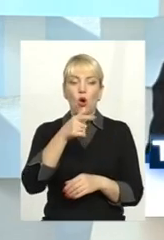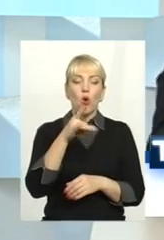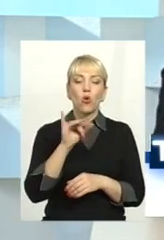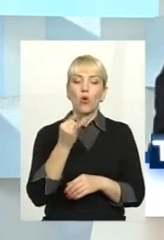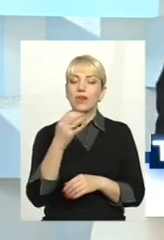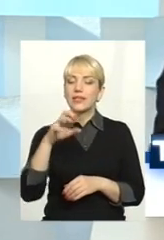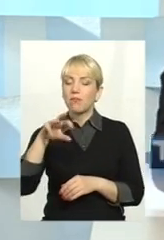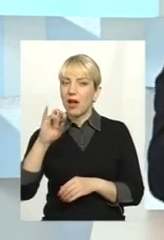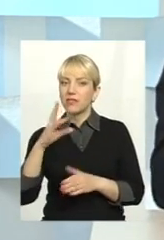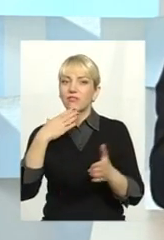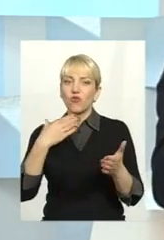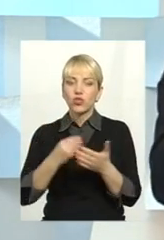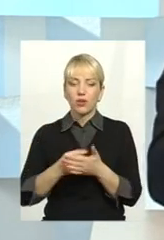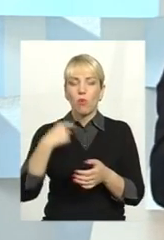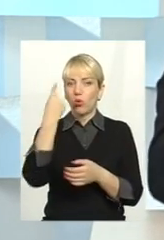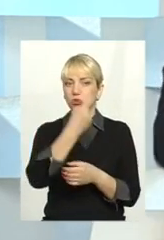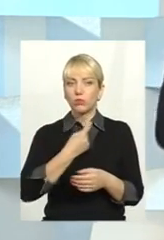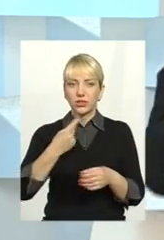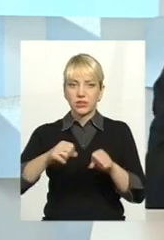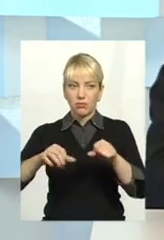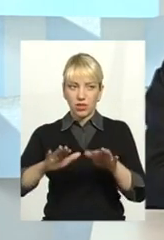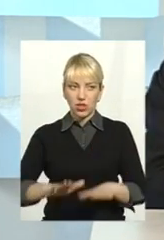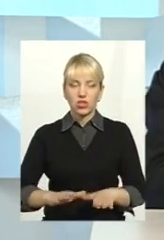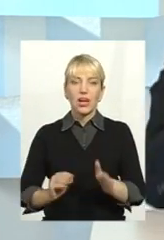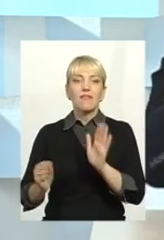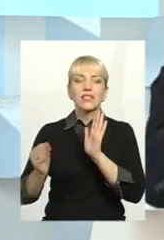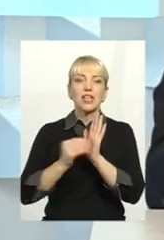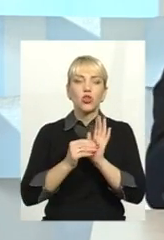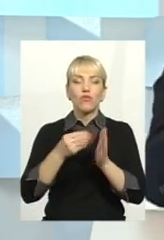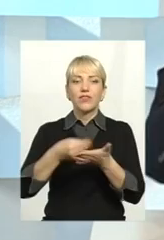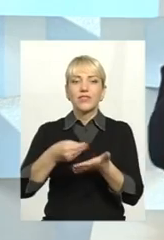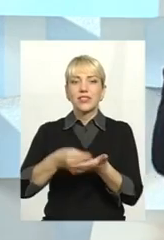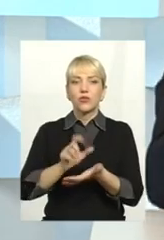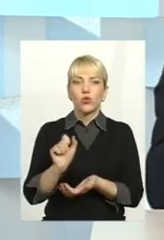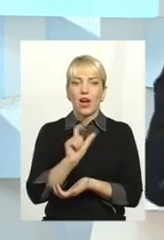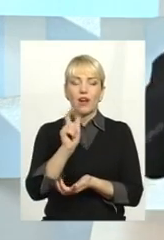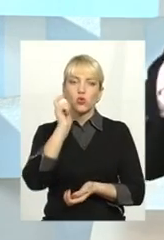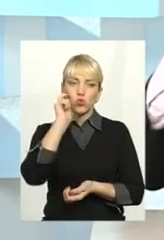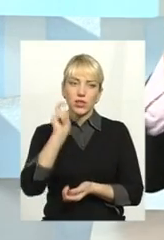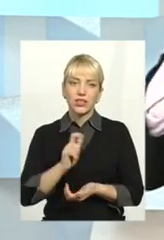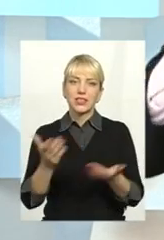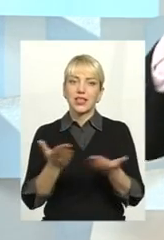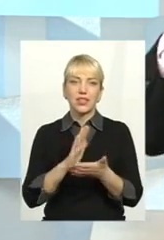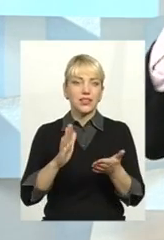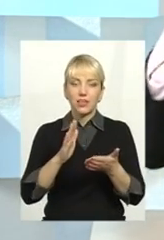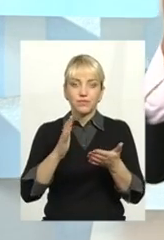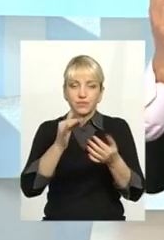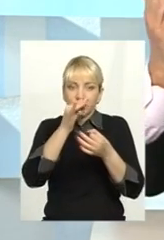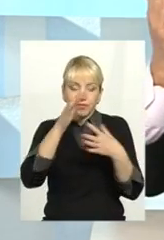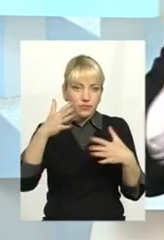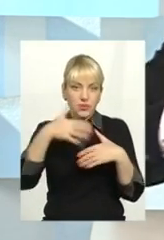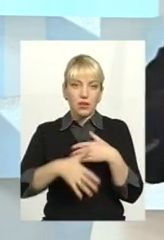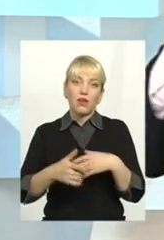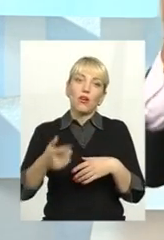рішенням разом з Кабмінівцем і незаконним встановив ціну на газ український, який не налазить. Він просто на стелю